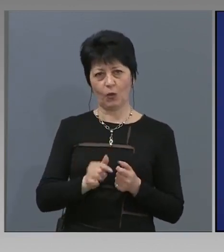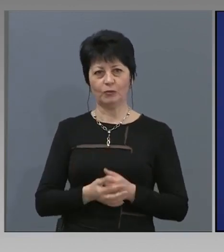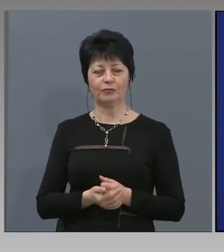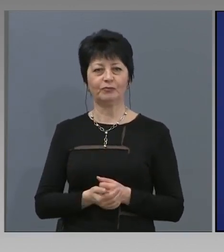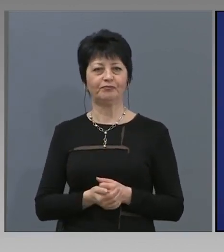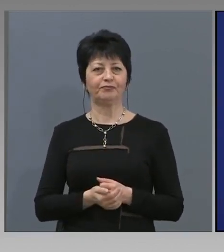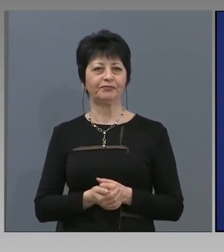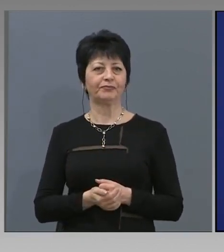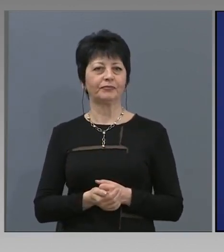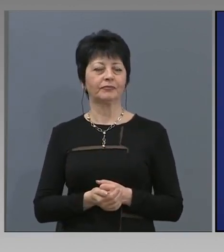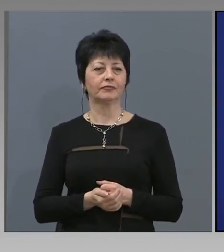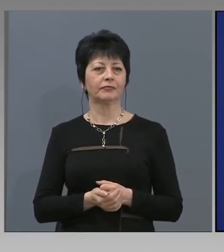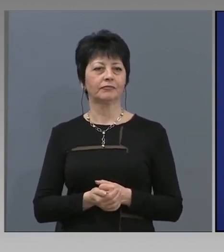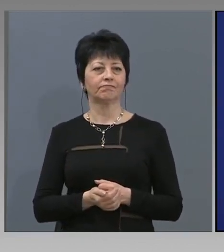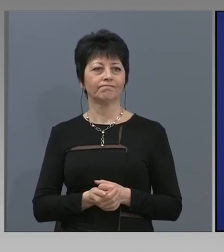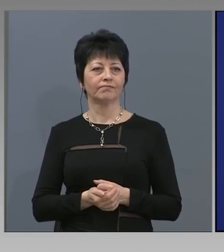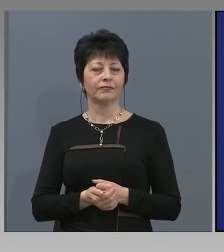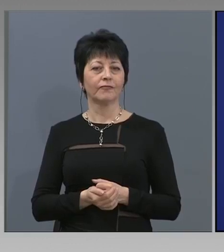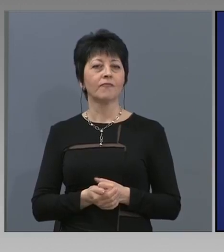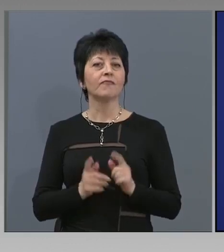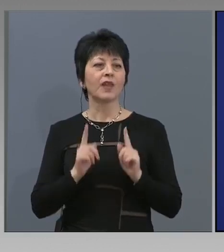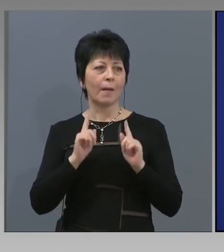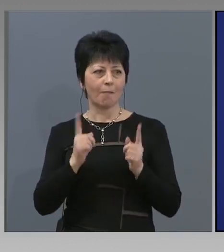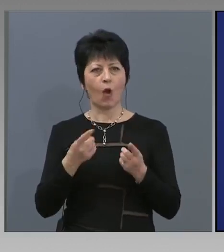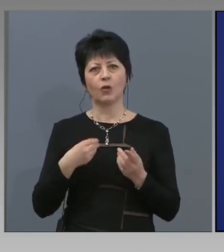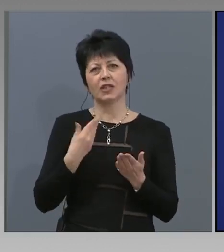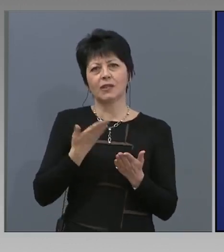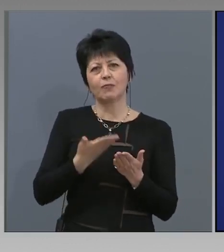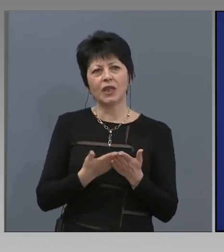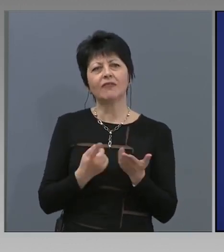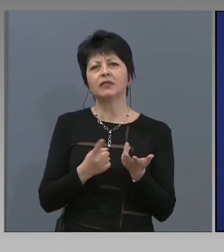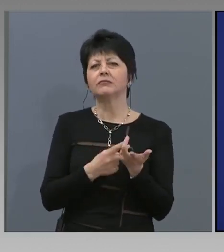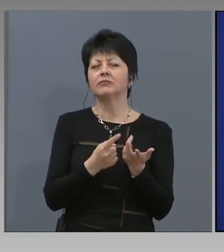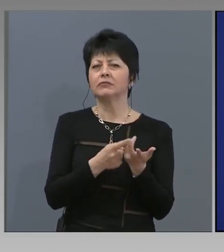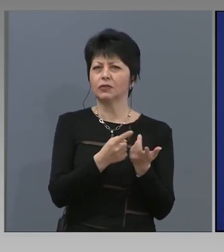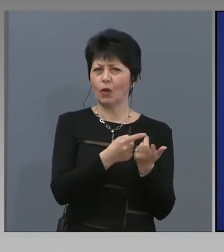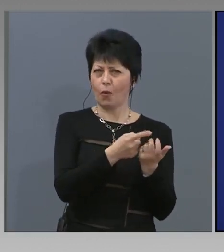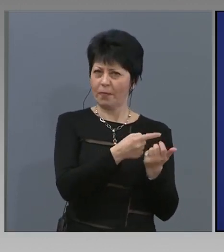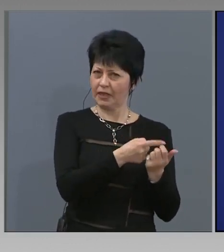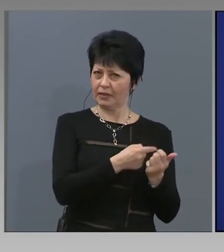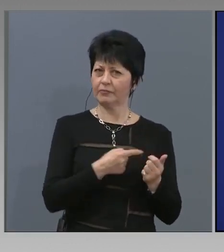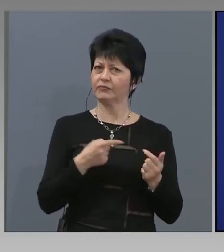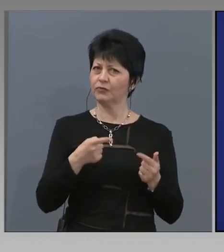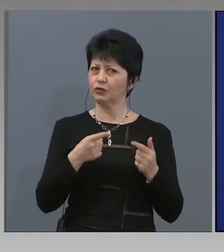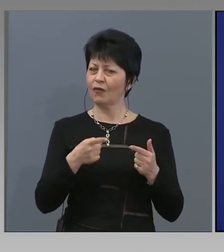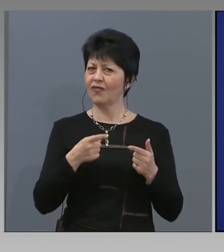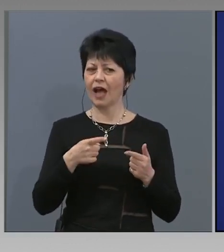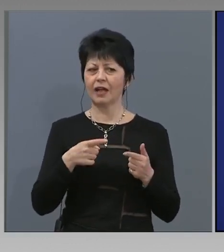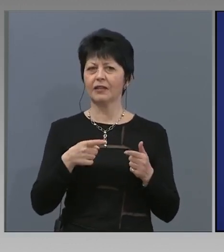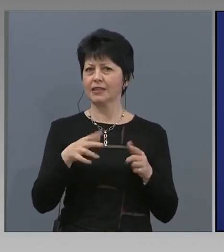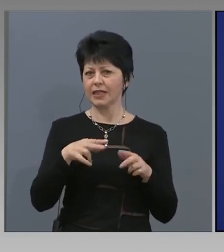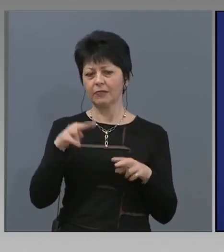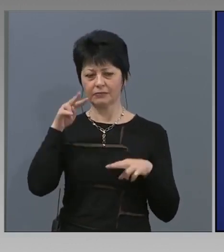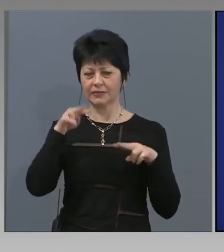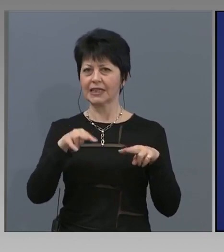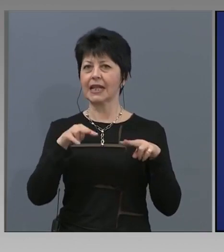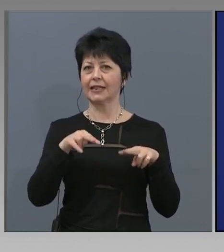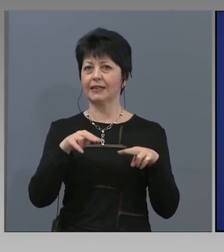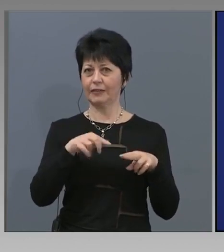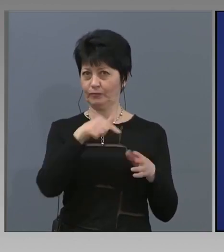Добре. Могат да се подават многократно и това стояние се следи тук.